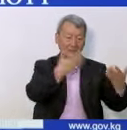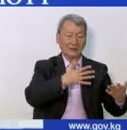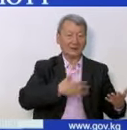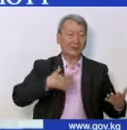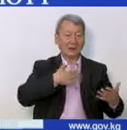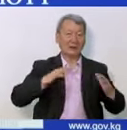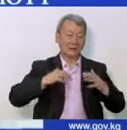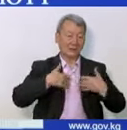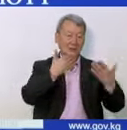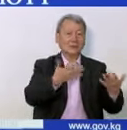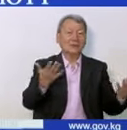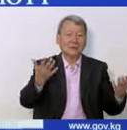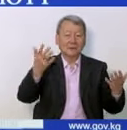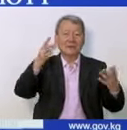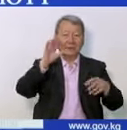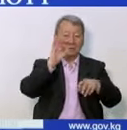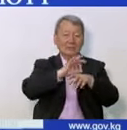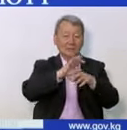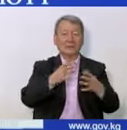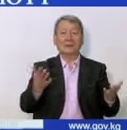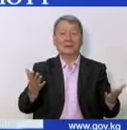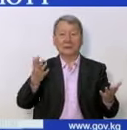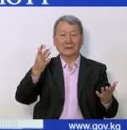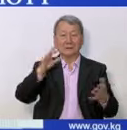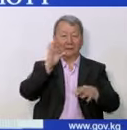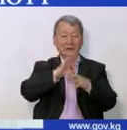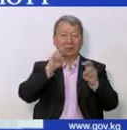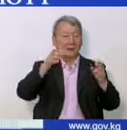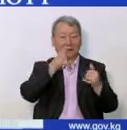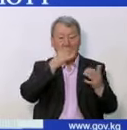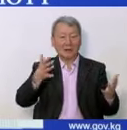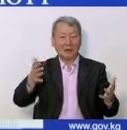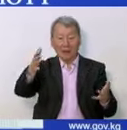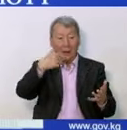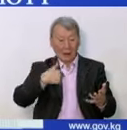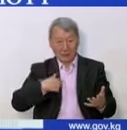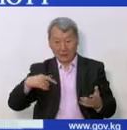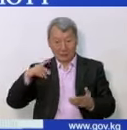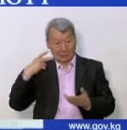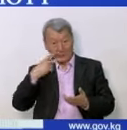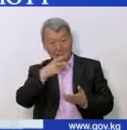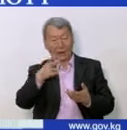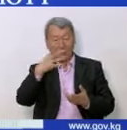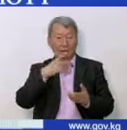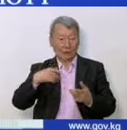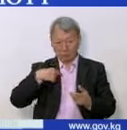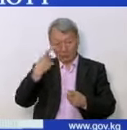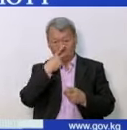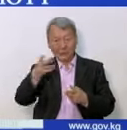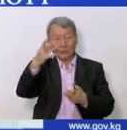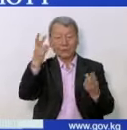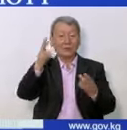Болезнь берет свое. А нам всем остальным надо быть предельно осторожным в этом